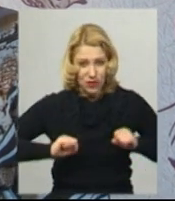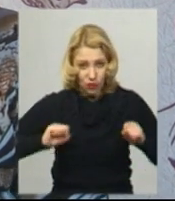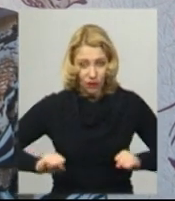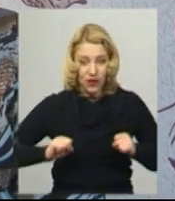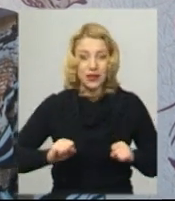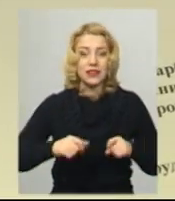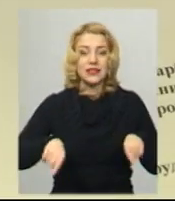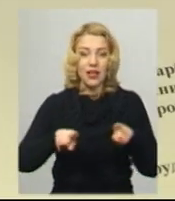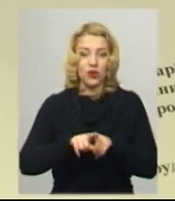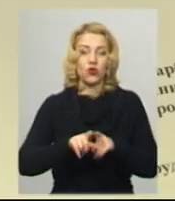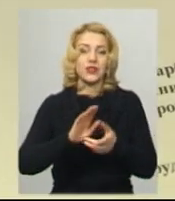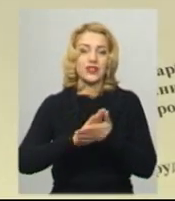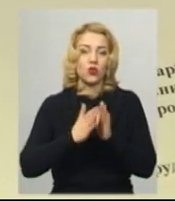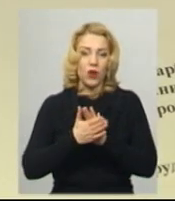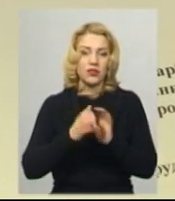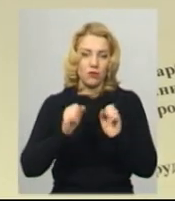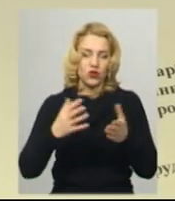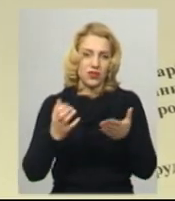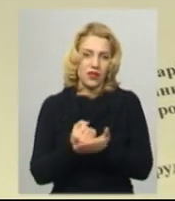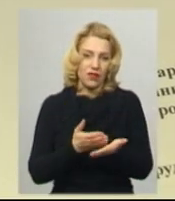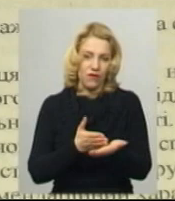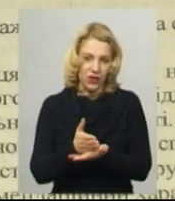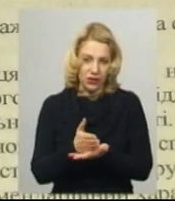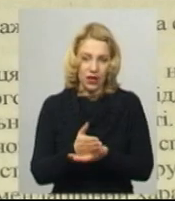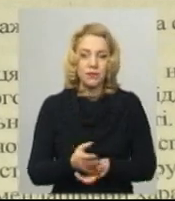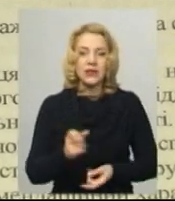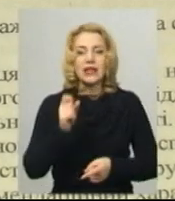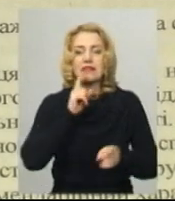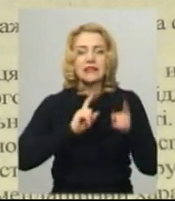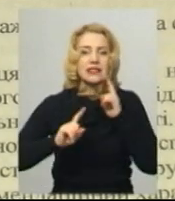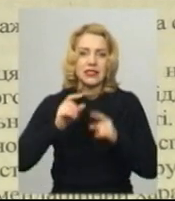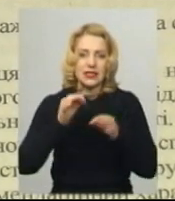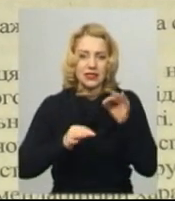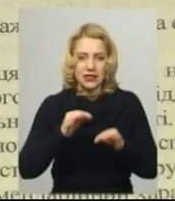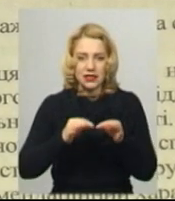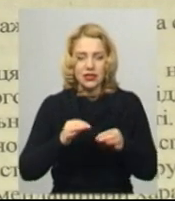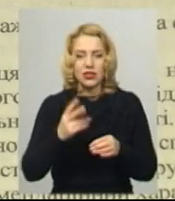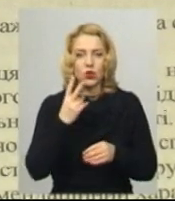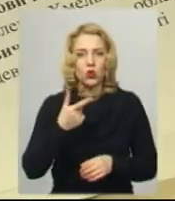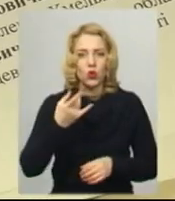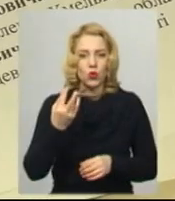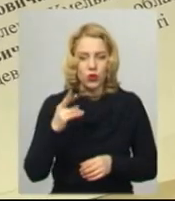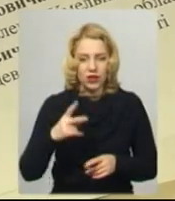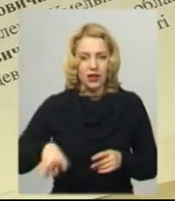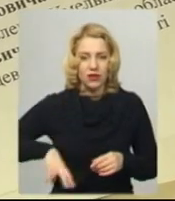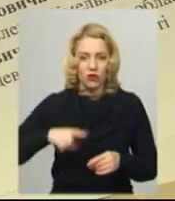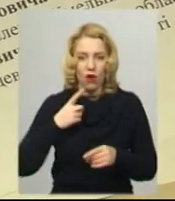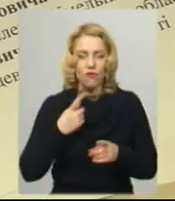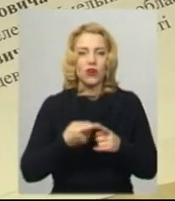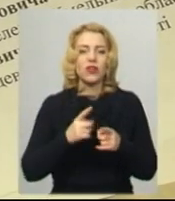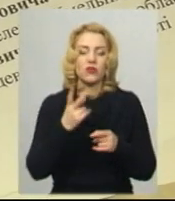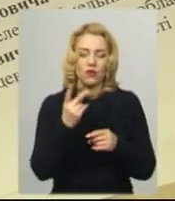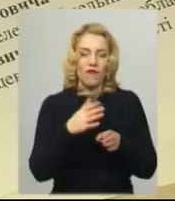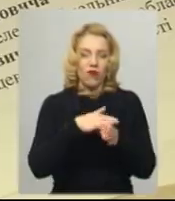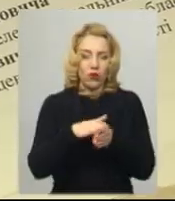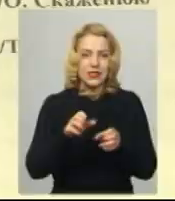ситуацією знайти вихід. Вимогу другого трудового арбітражу, засідання якого відбулося 6 грудня, ВО директора виконує, каже, Сніжана Паюк. Це рішення